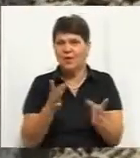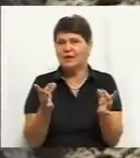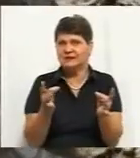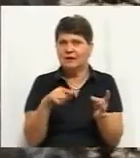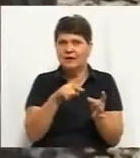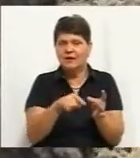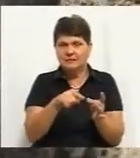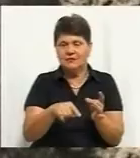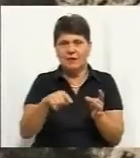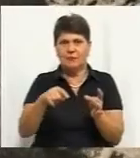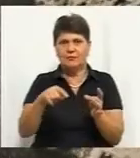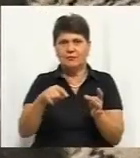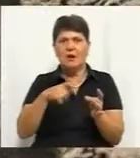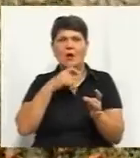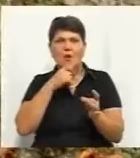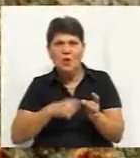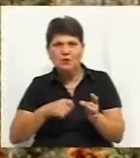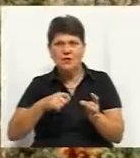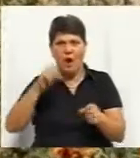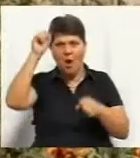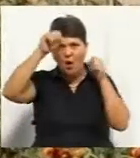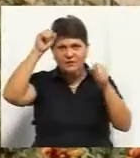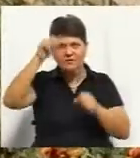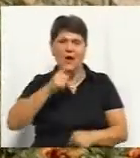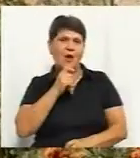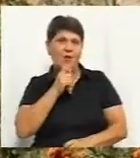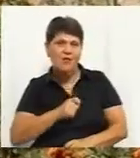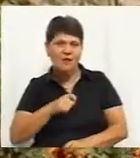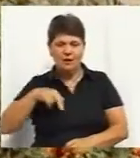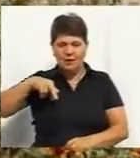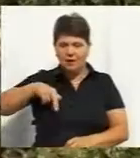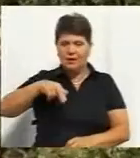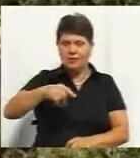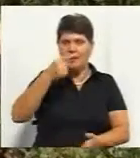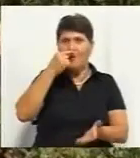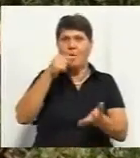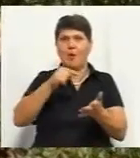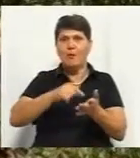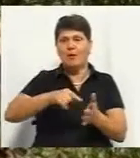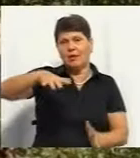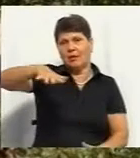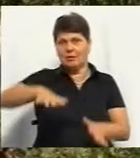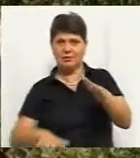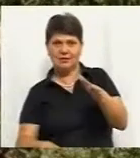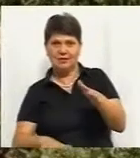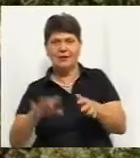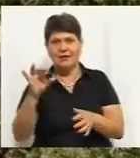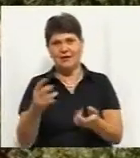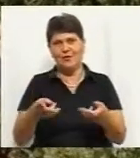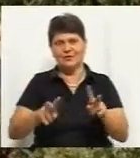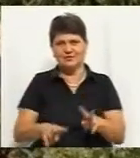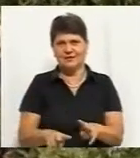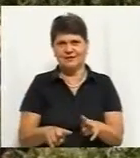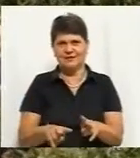паслися стадо кіз, овець. І котрась із кіз чи овець пройшла і нещайно наступила на